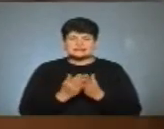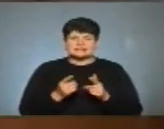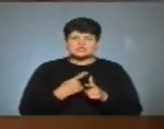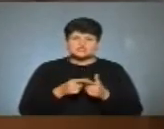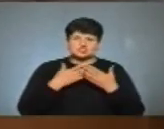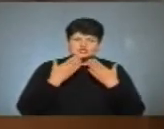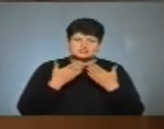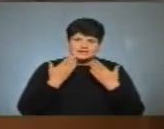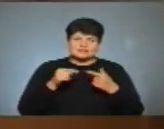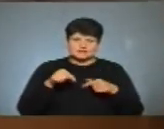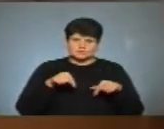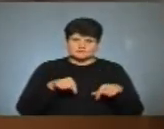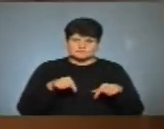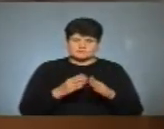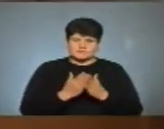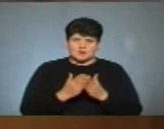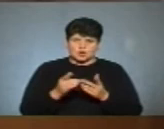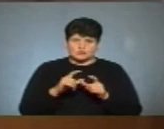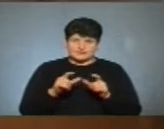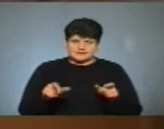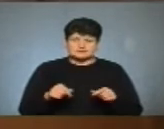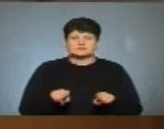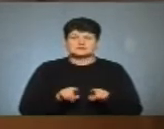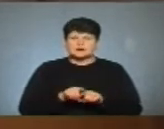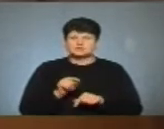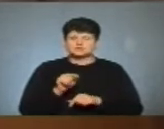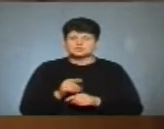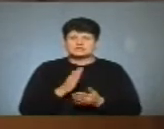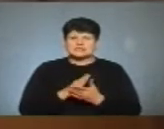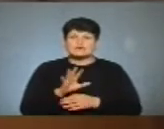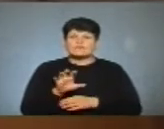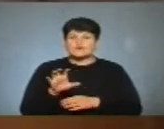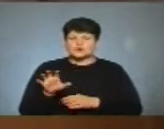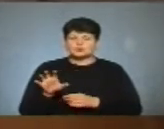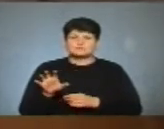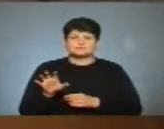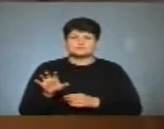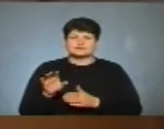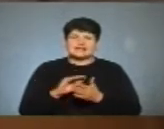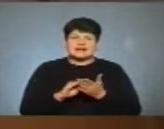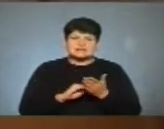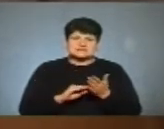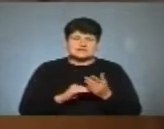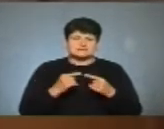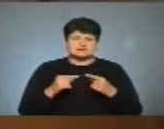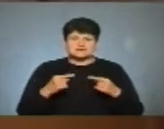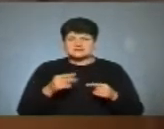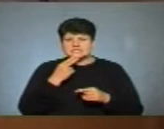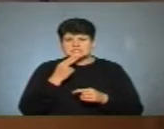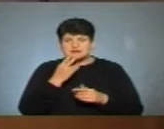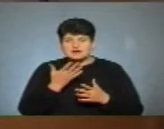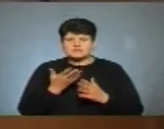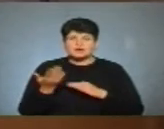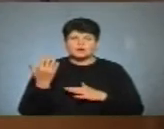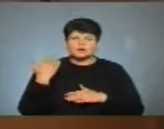читають її в бібліотеці. Так само тут є фото і рецепти різних страв, які